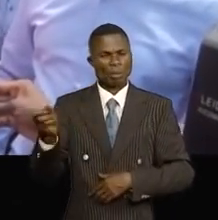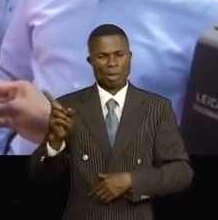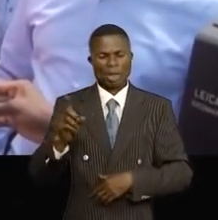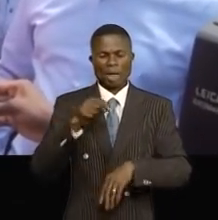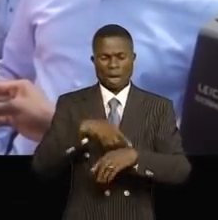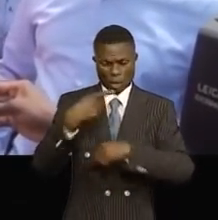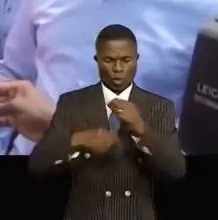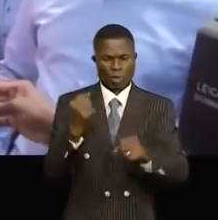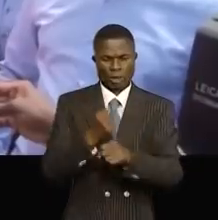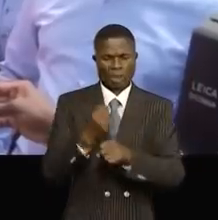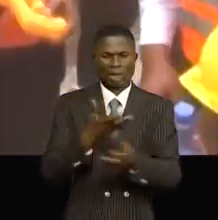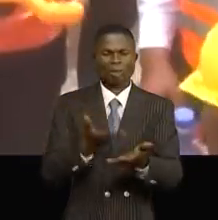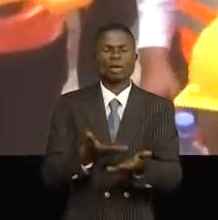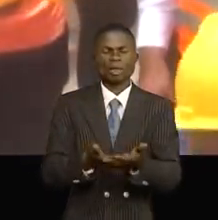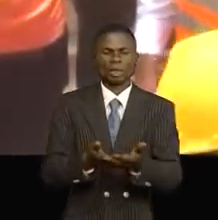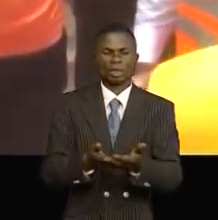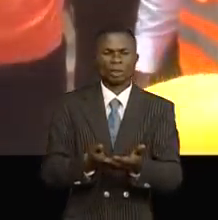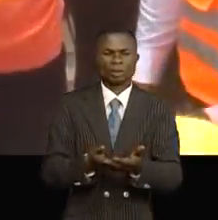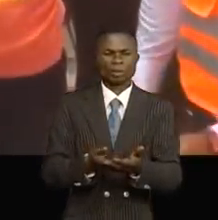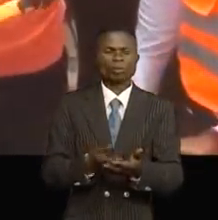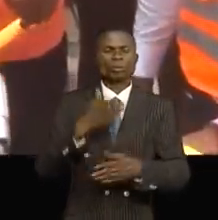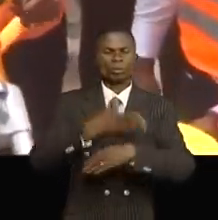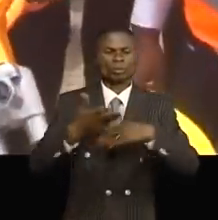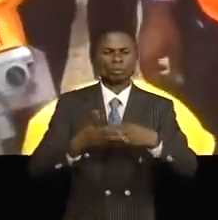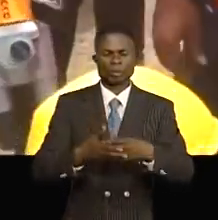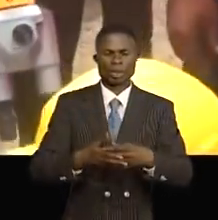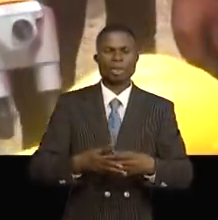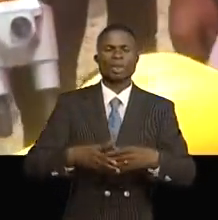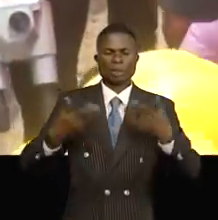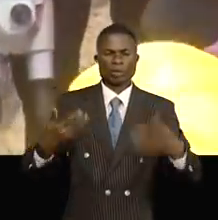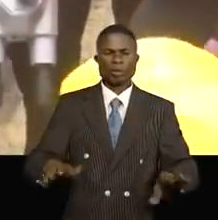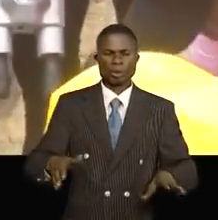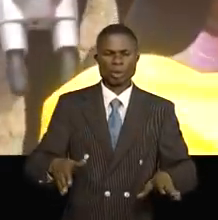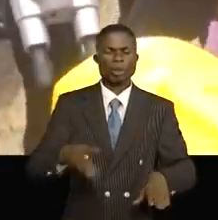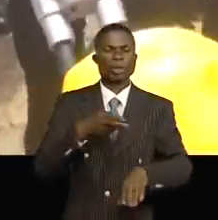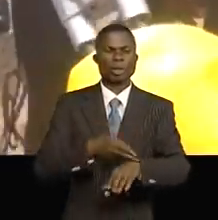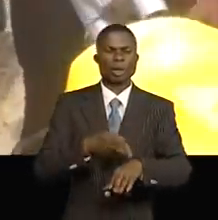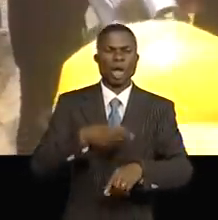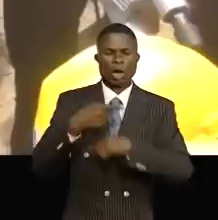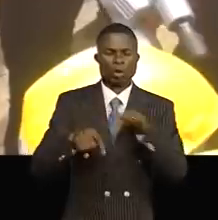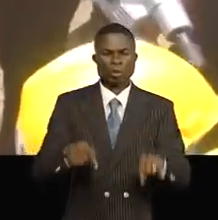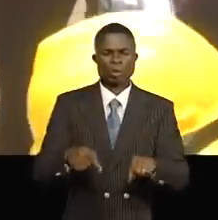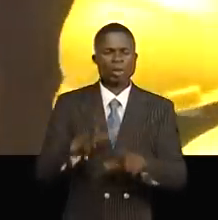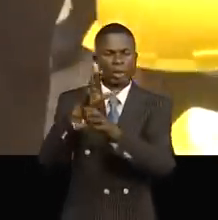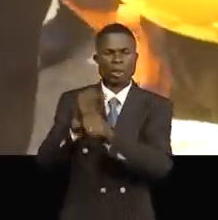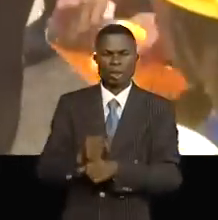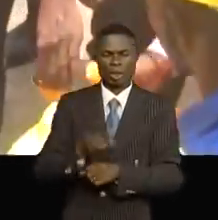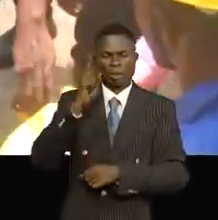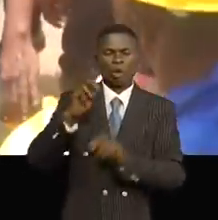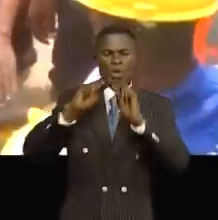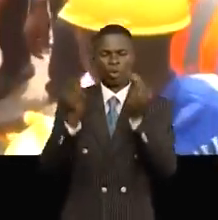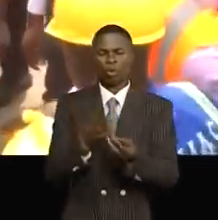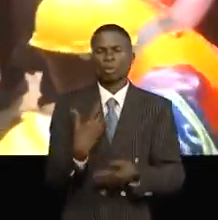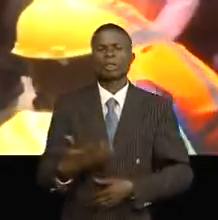plutôt aux actes ou aux actions. Ainsi, l'installation du chantier est terminée. L'air est maintenant à la réception du premier lot